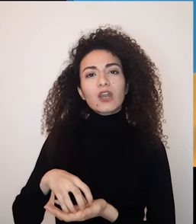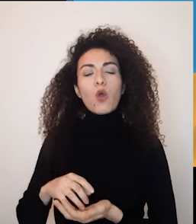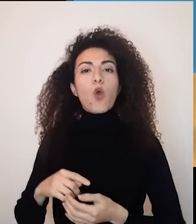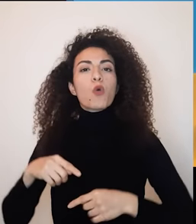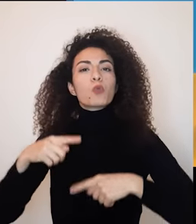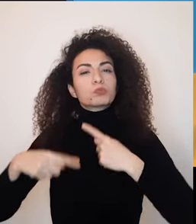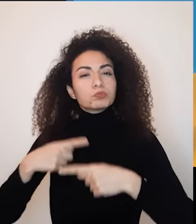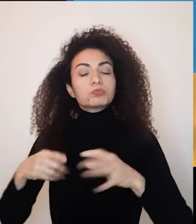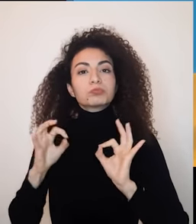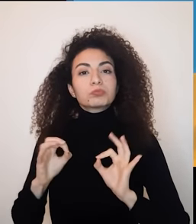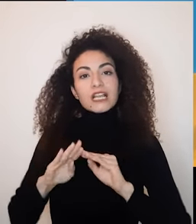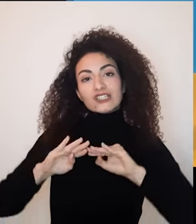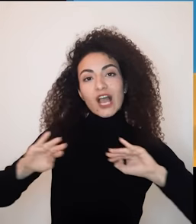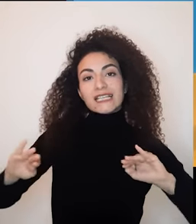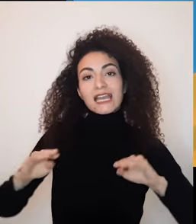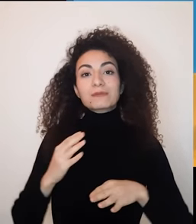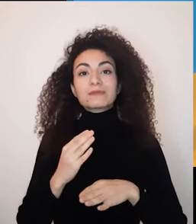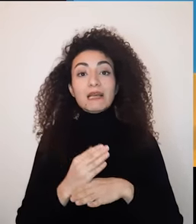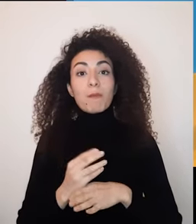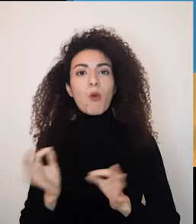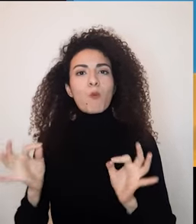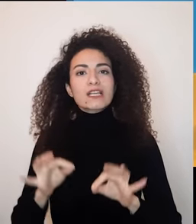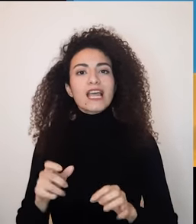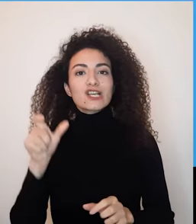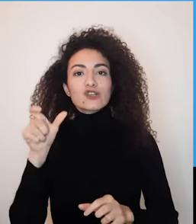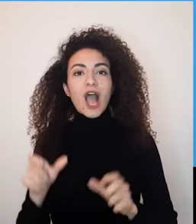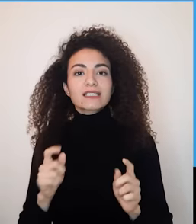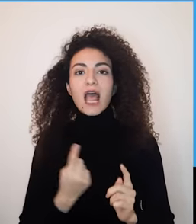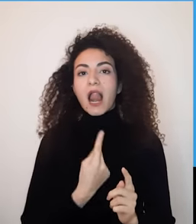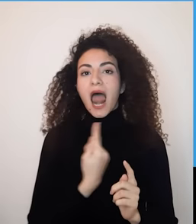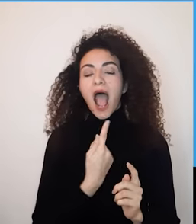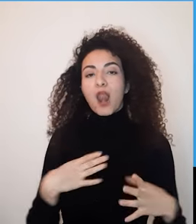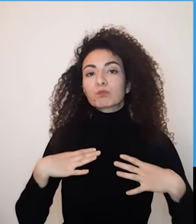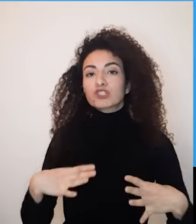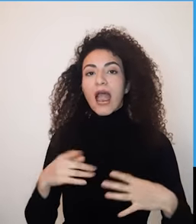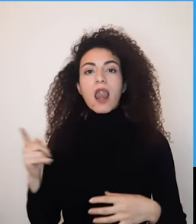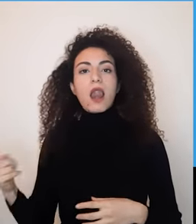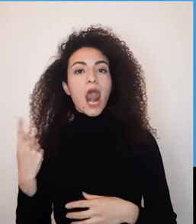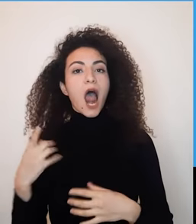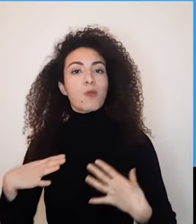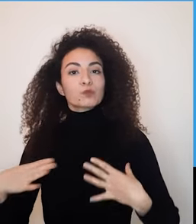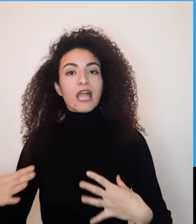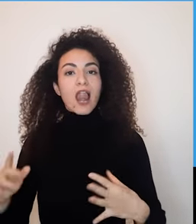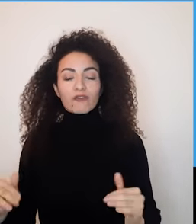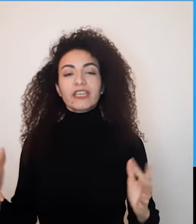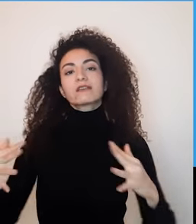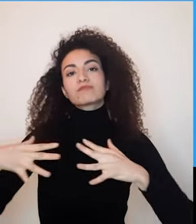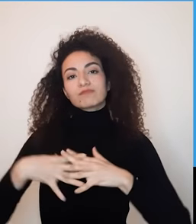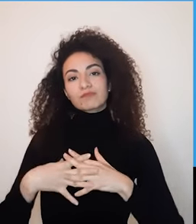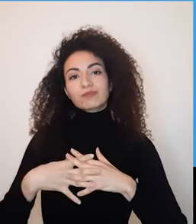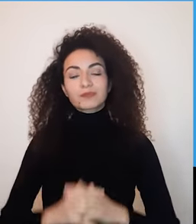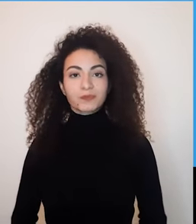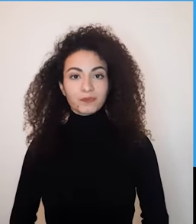والإيقاع والمكان حتى ما يدو بأي طرف بالآخر بل لتتحول العلاقة لمساحة للنمو